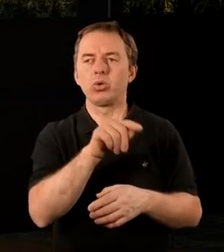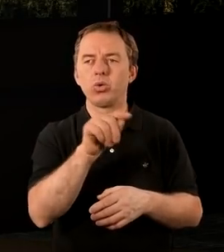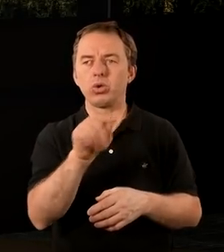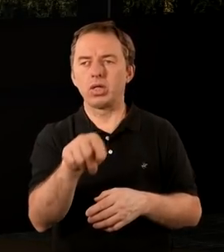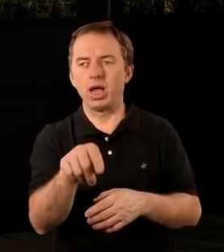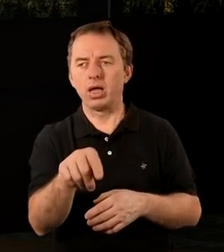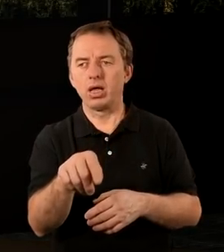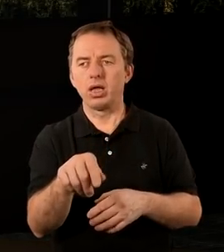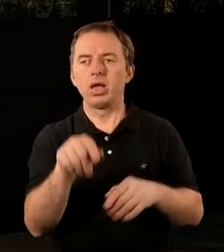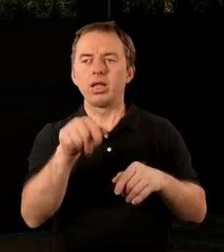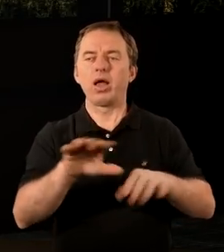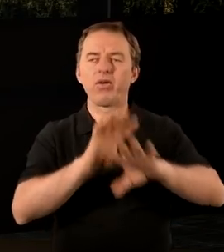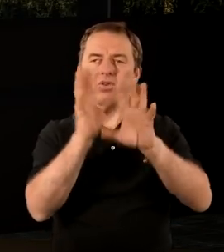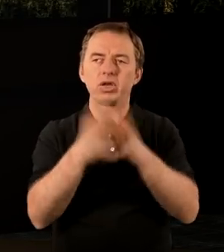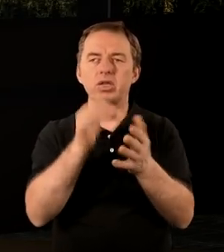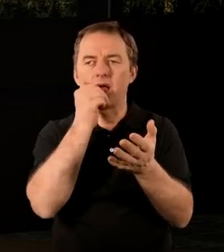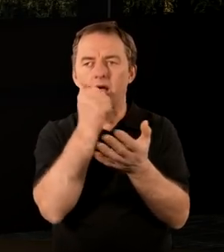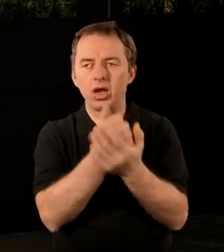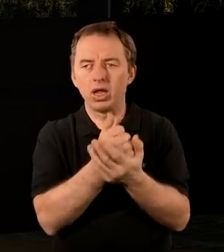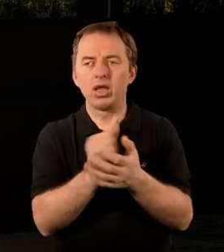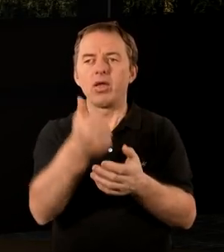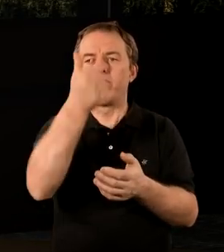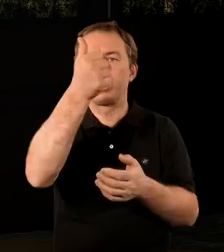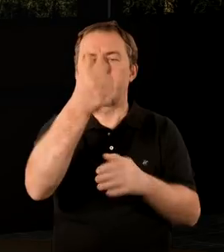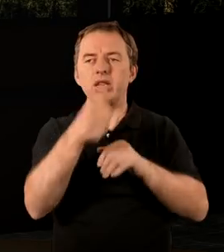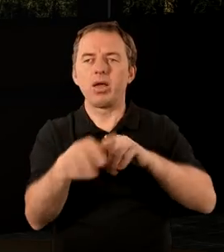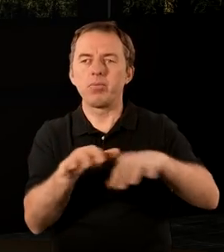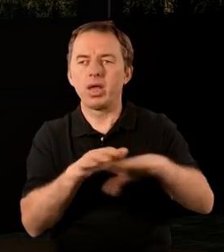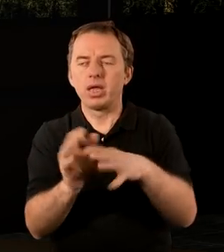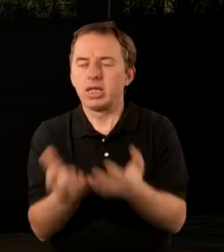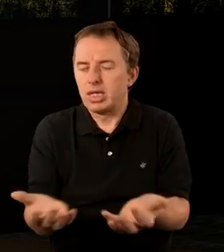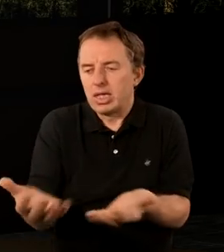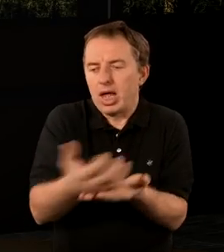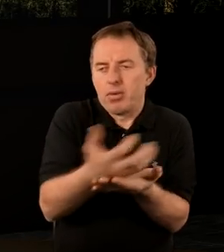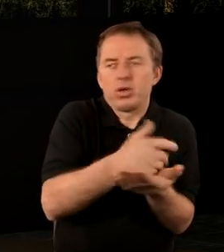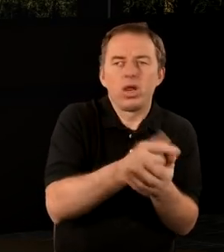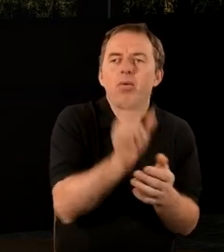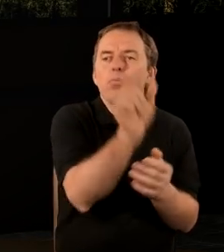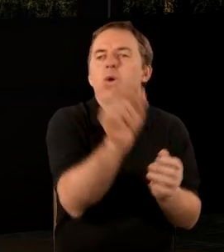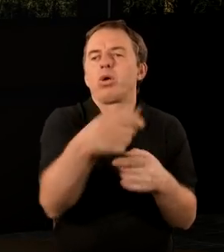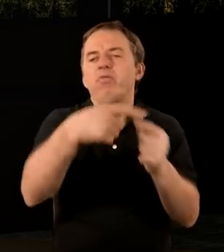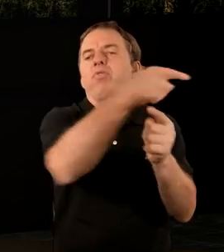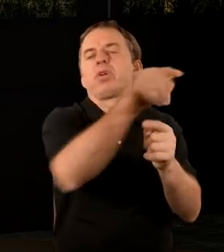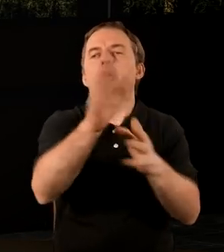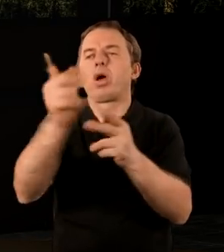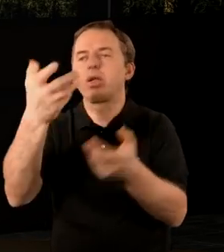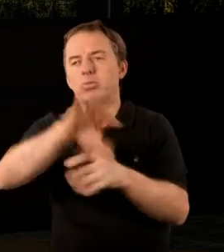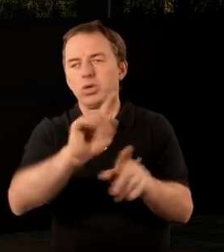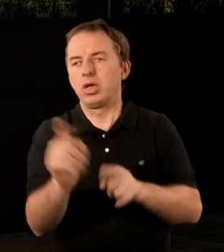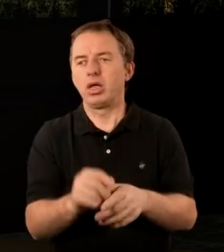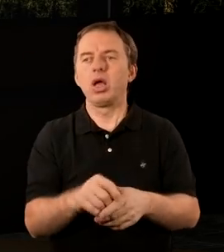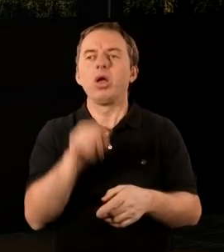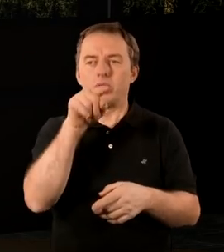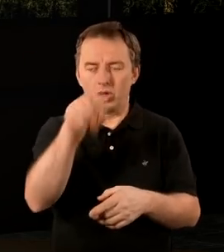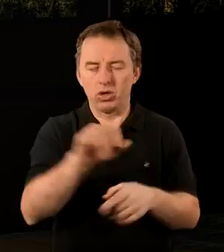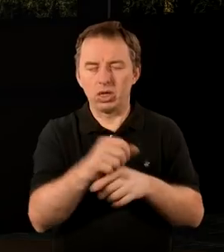Tutaj te wszystkie listy są w jednym miejscu zebrane. To nie są poszczególnie wysyłane do każdego